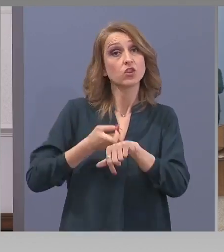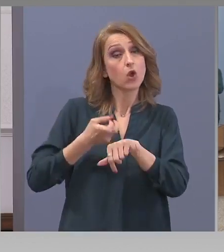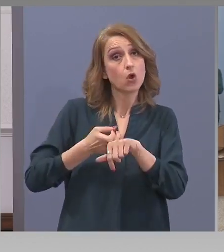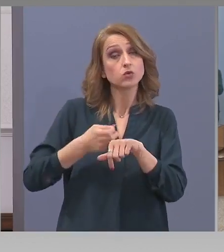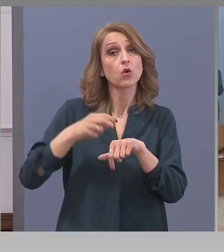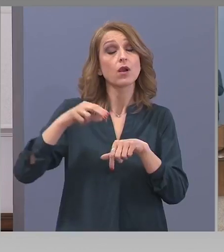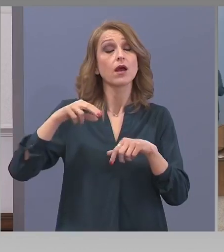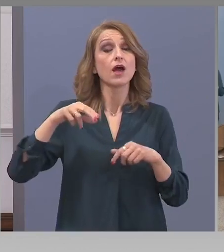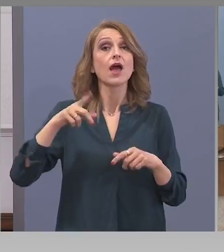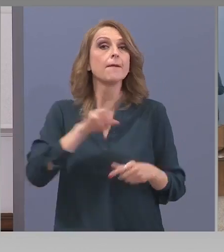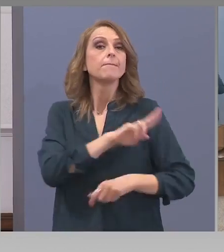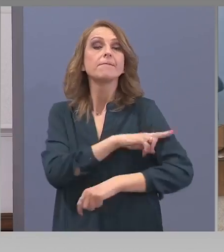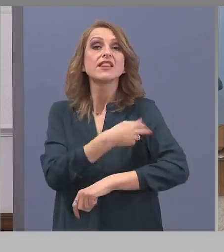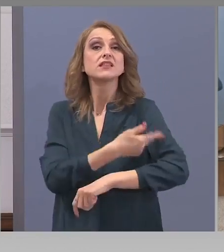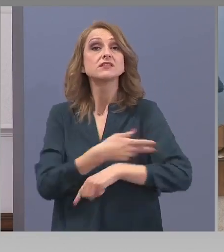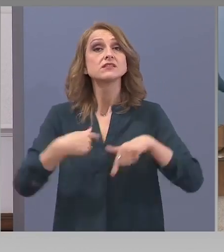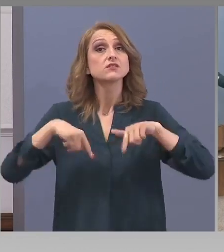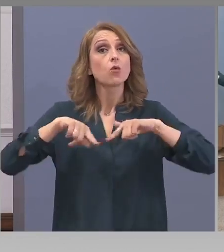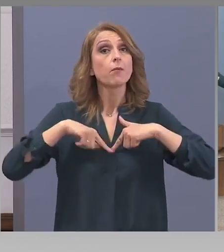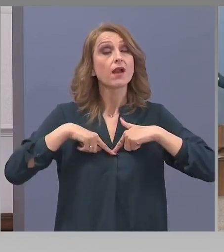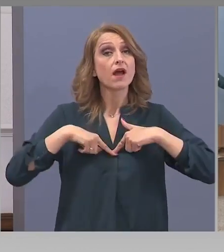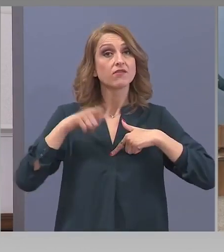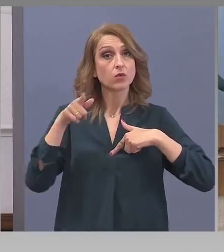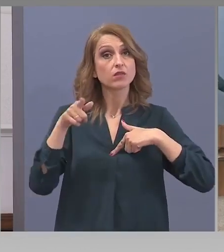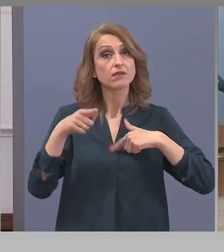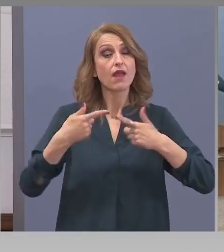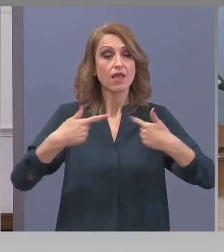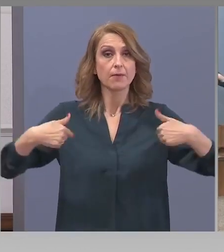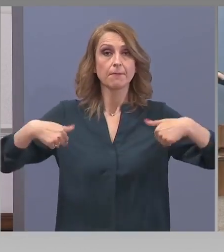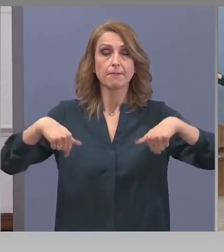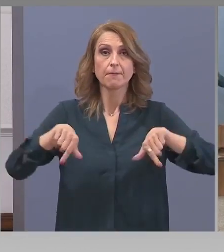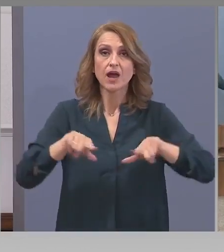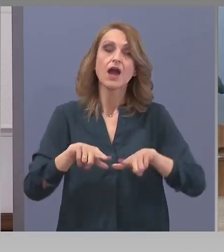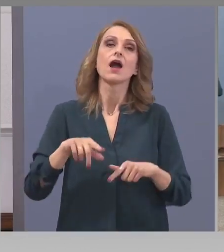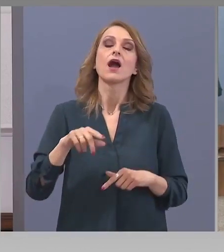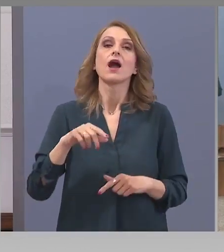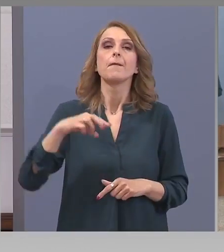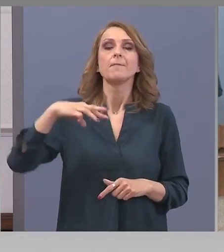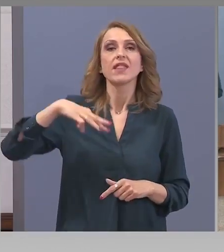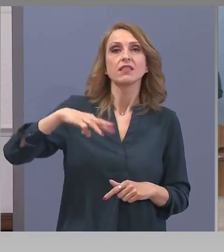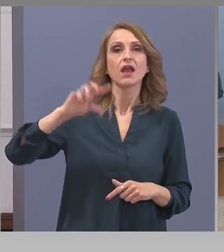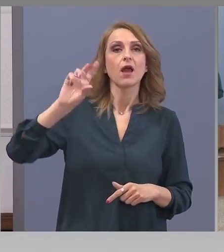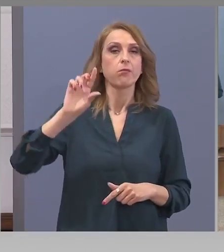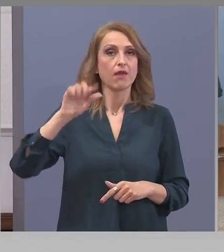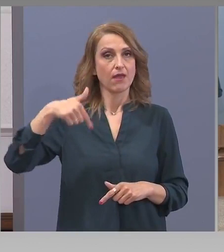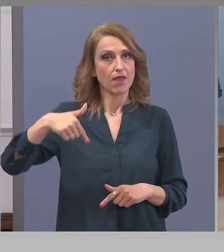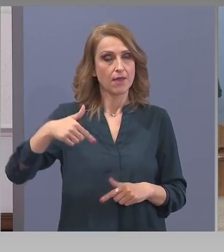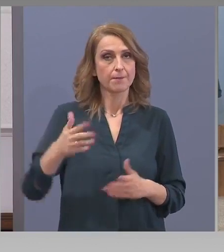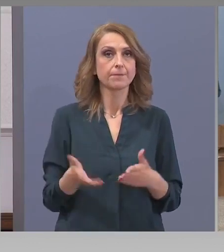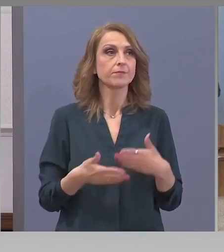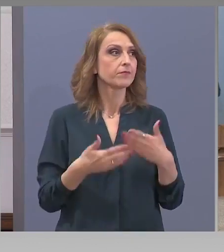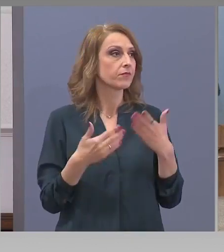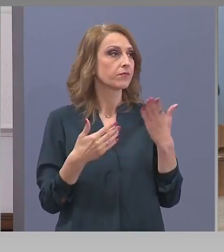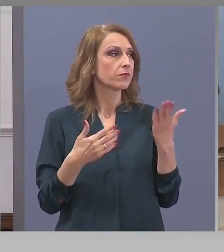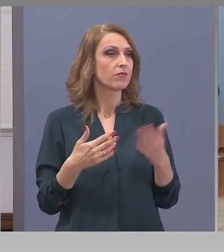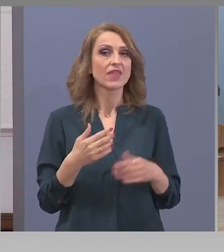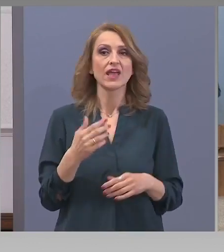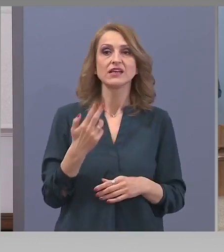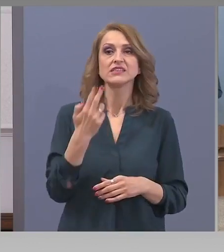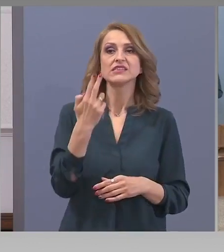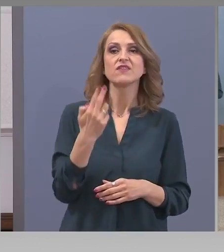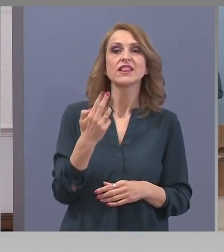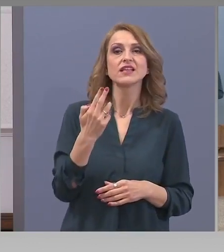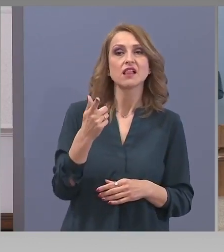Медицинско право. Кантора по медицинско право ЛЕКС МЕДИКА БГ. Доктор Цветте Слава